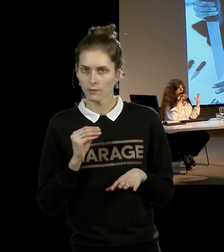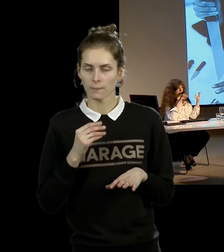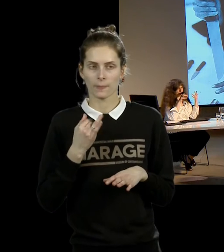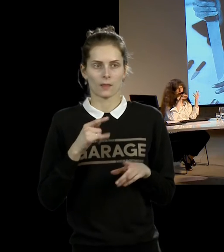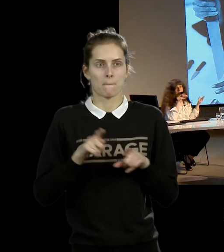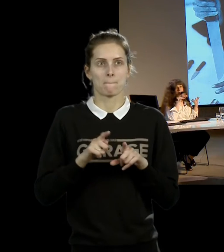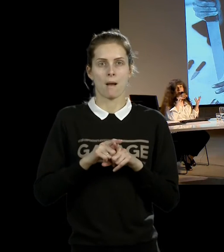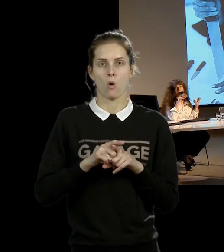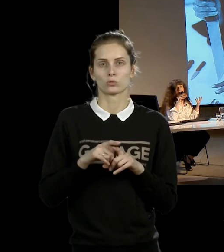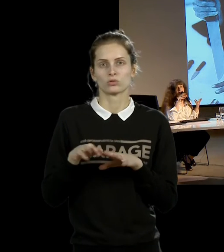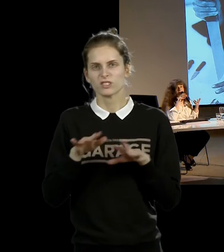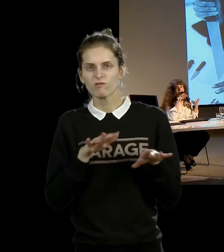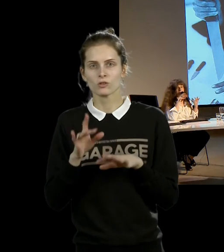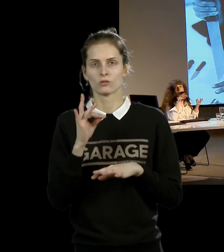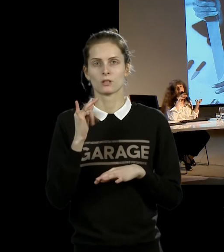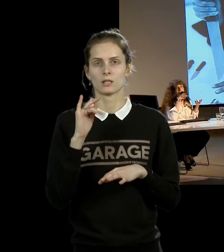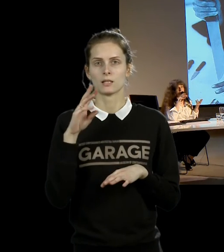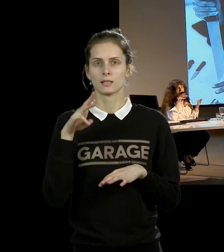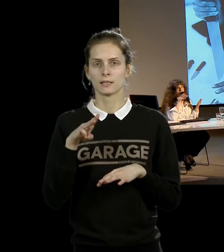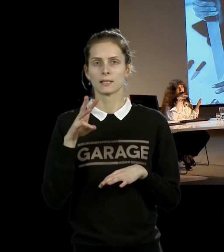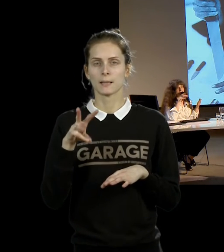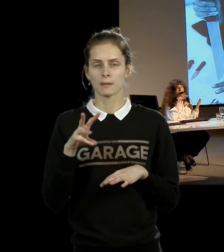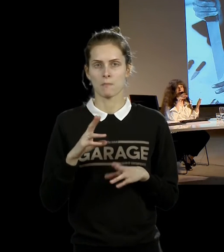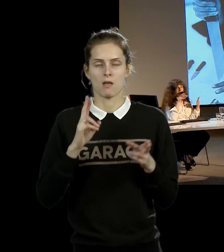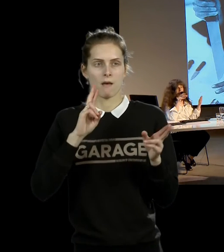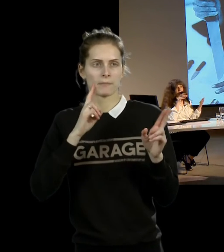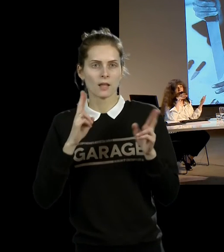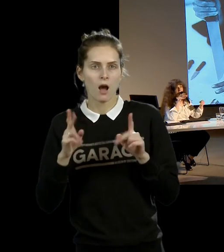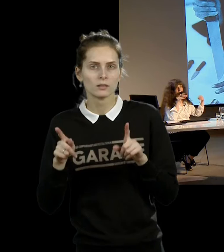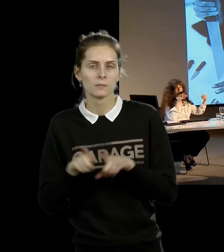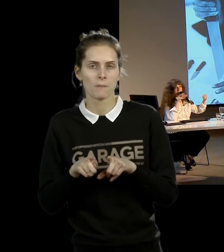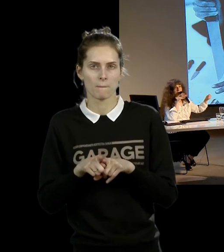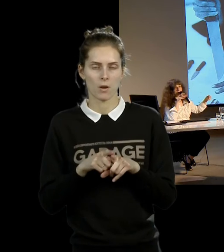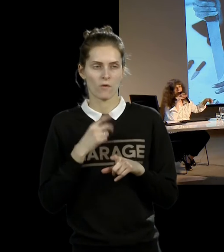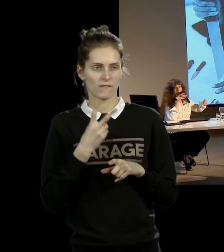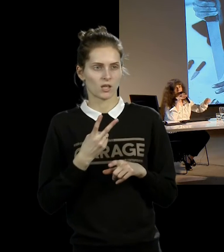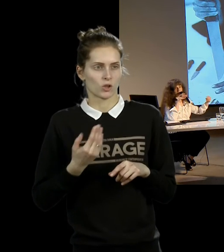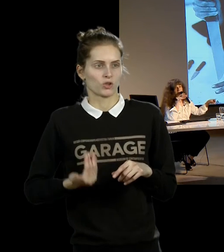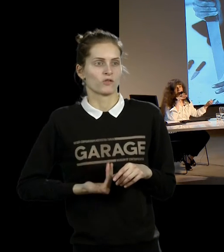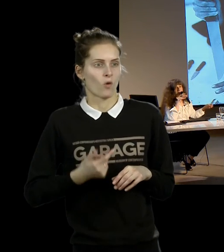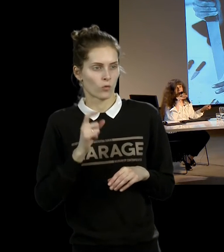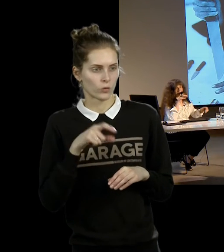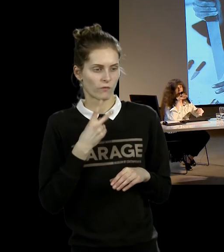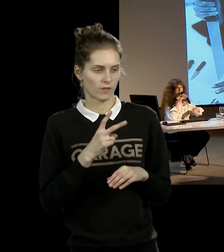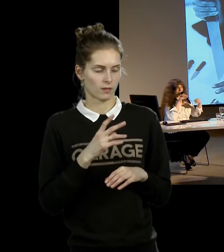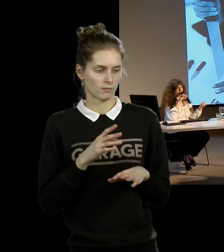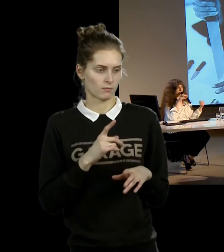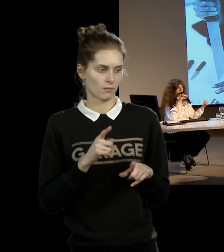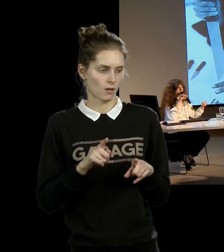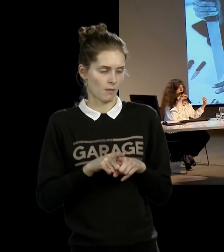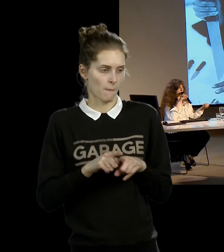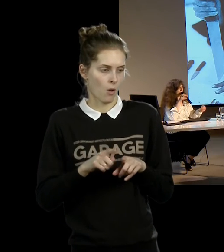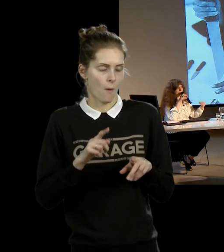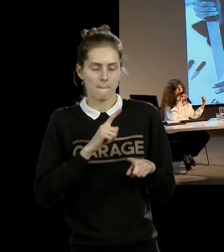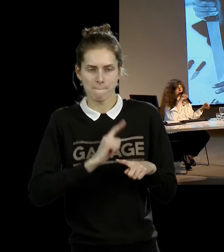начинает существовать как живой генетический объект, как живая машина, потому что ритм это достаточно механизирован. Чем